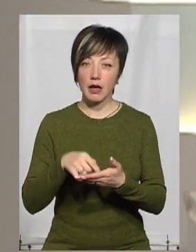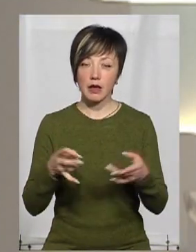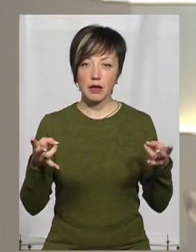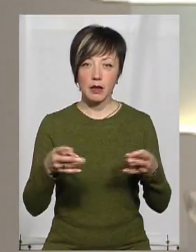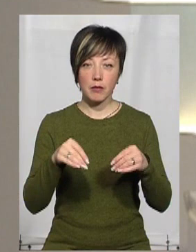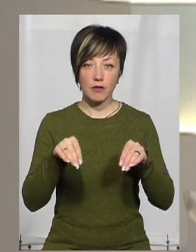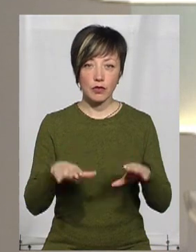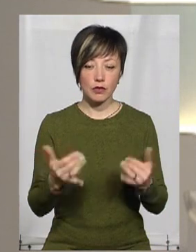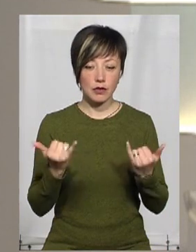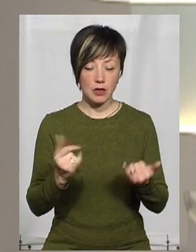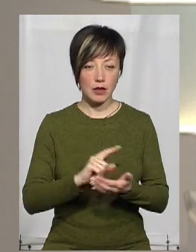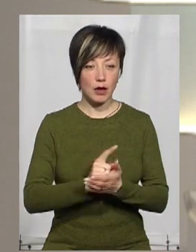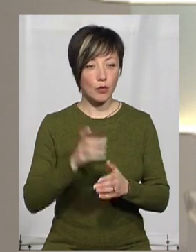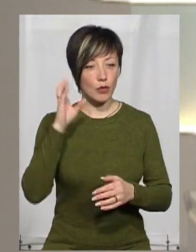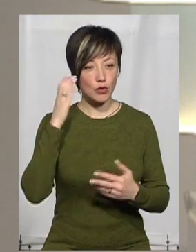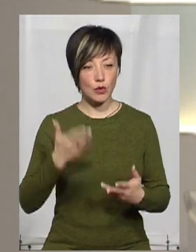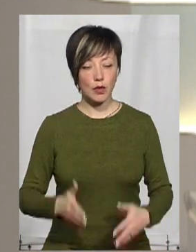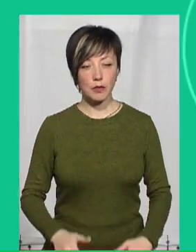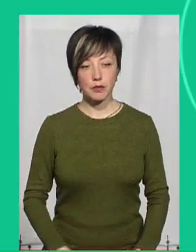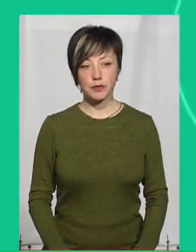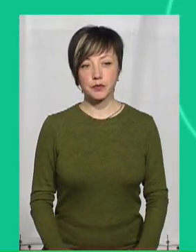вирішувати вже негайно. Послухаємо.